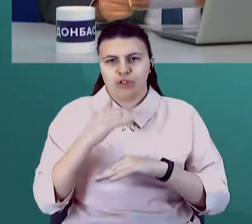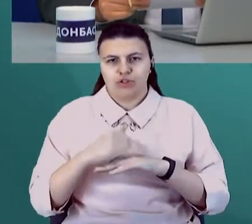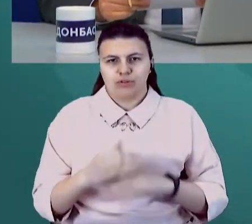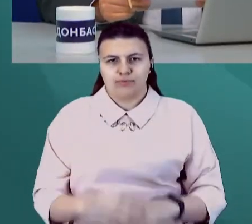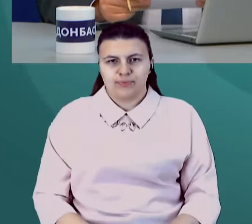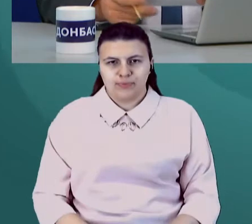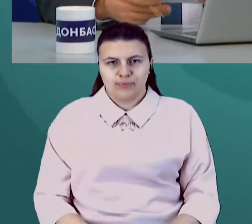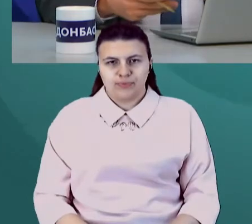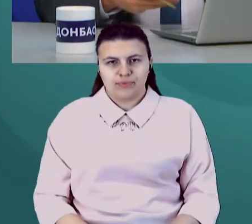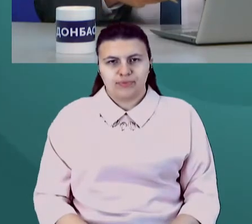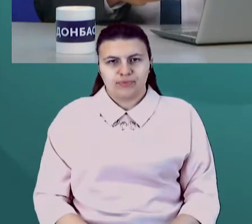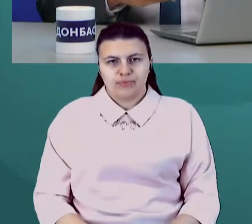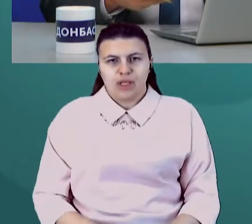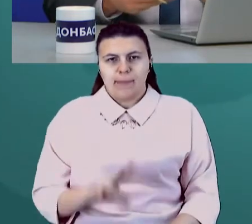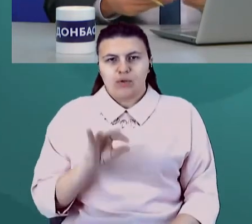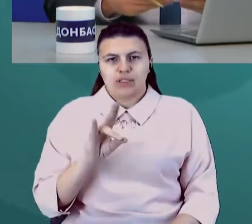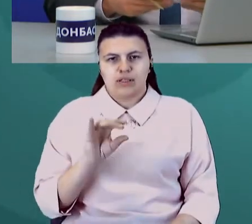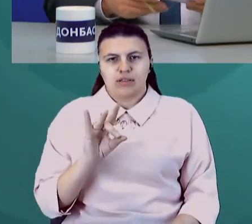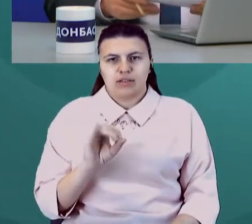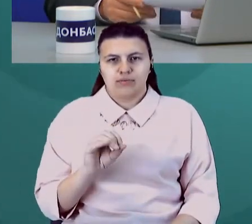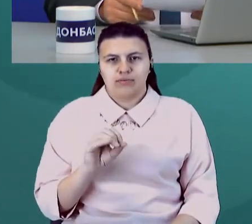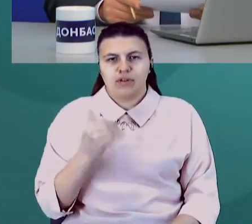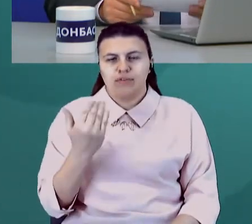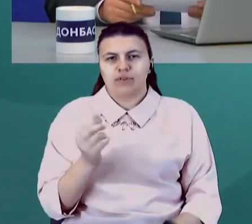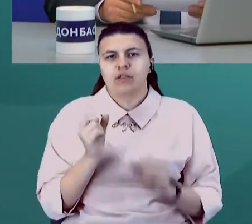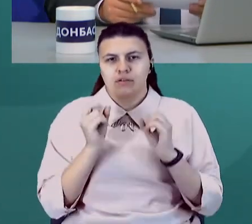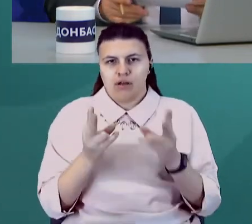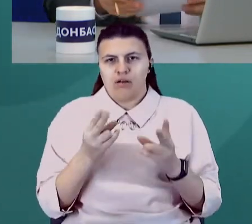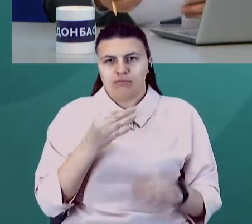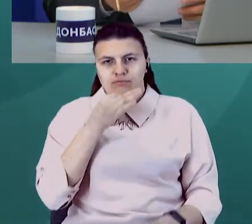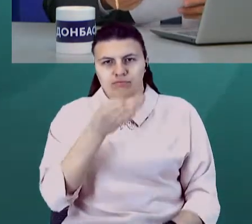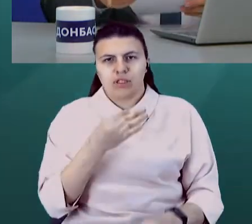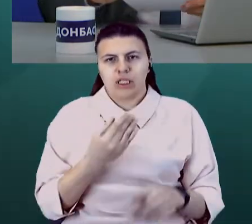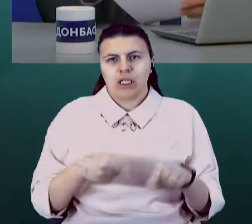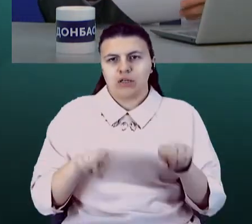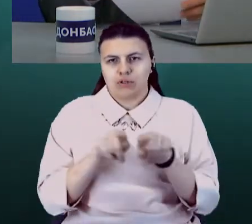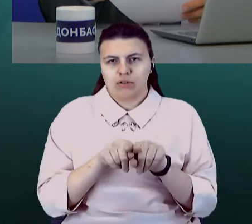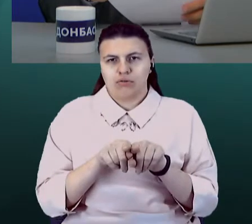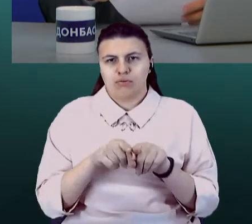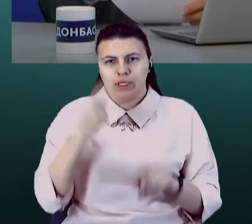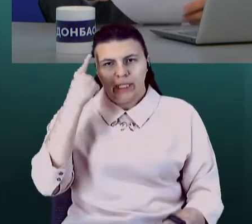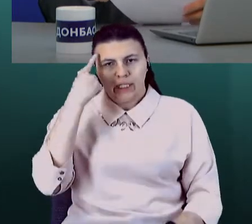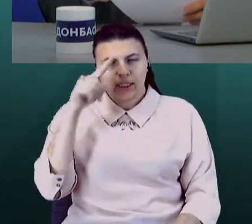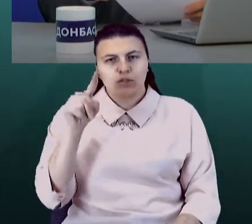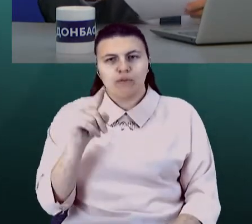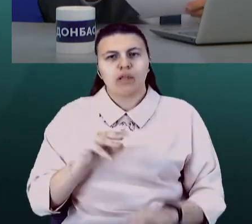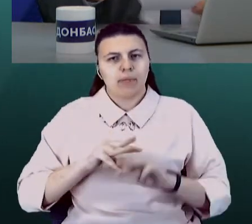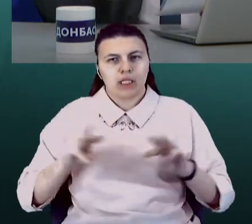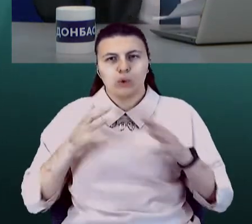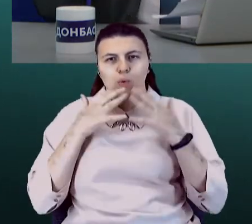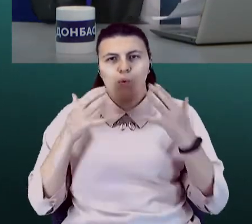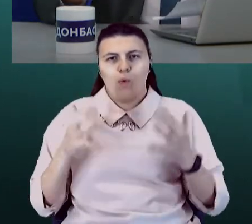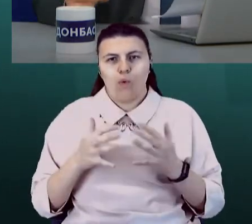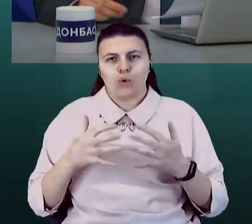Пане Олександре, ну що, от ви як відреагували на ось таку ініціативу від Міністерства охорони здоров'я,